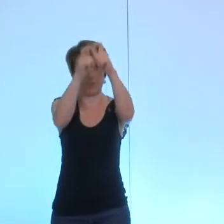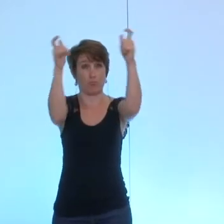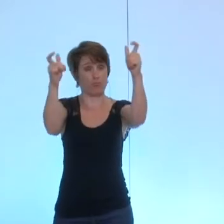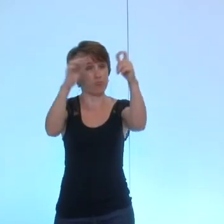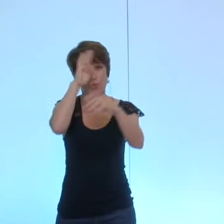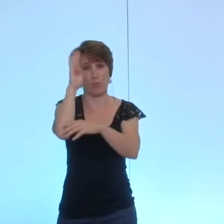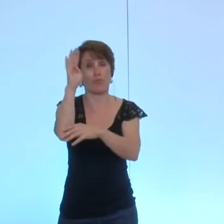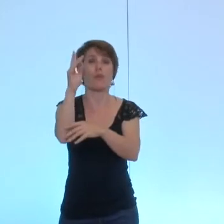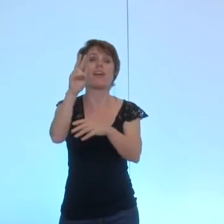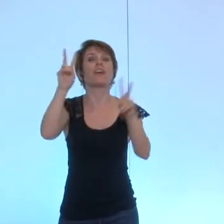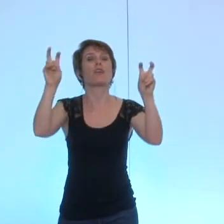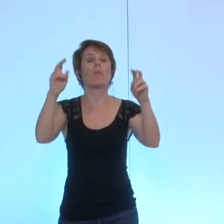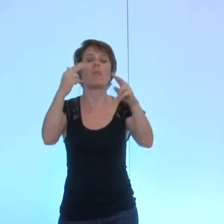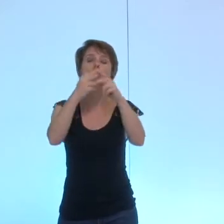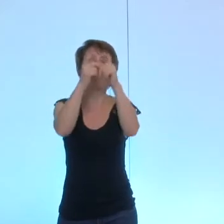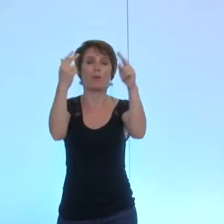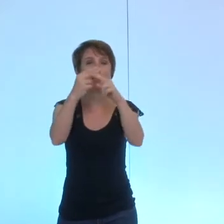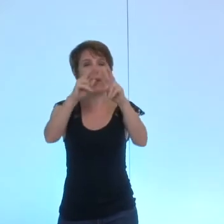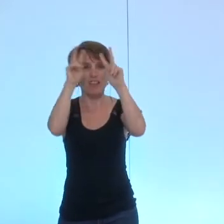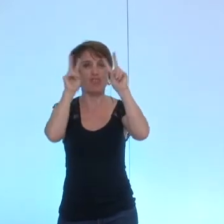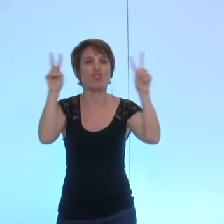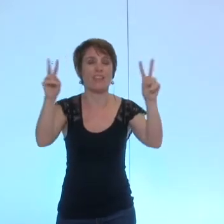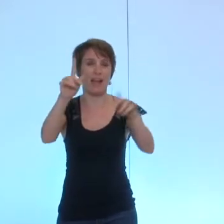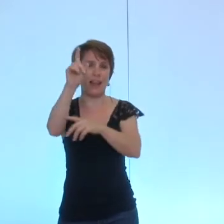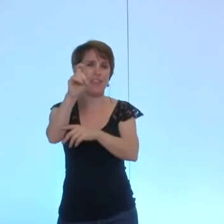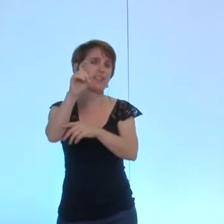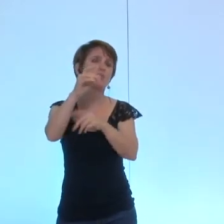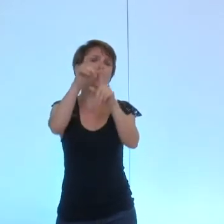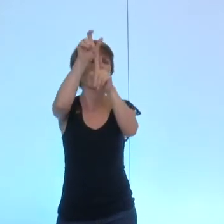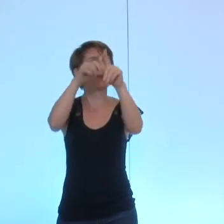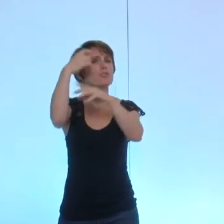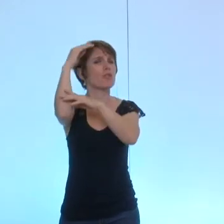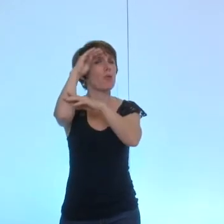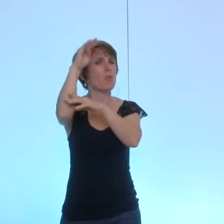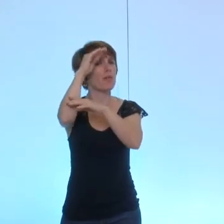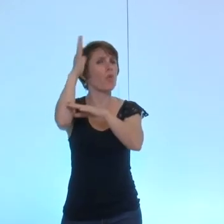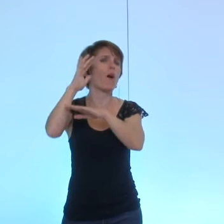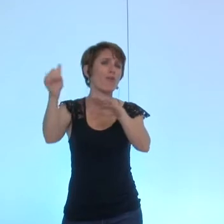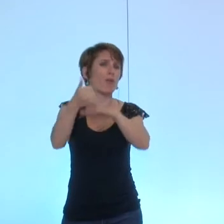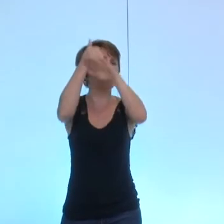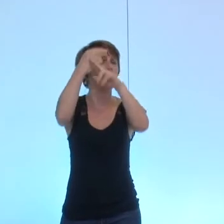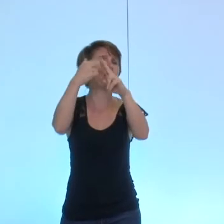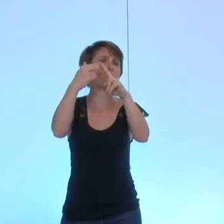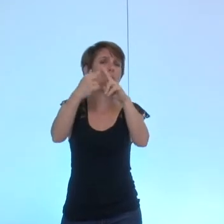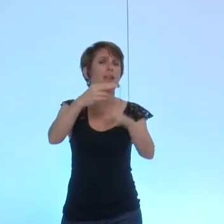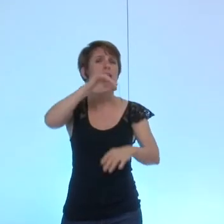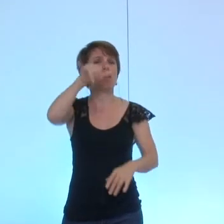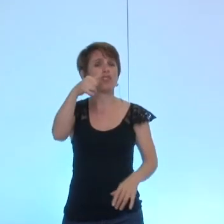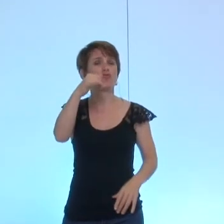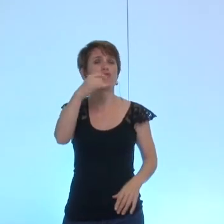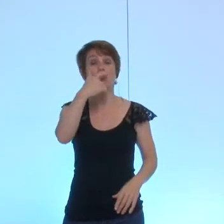dirigée par un certain Jean-Marie Messier magnifique maître du monde comme il se nommait parfois et que l'on se nommait M6